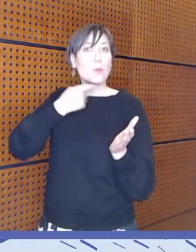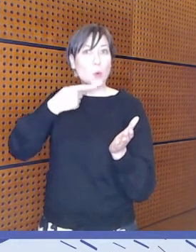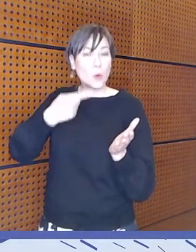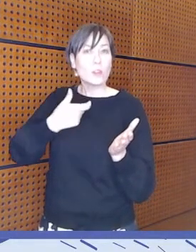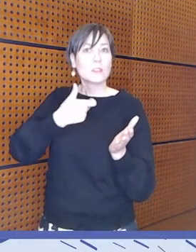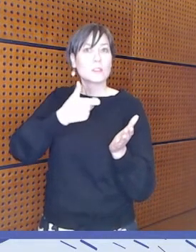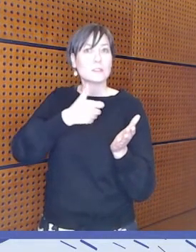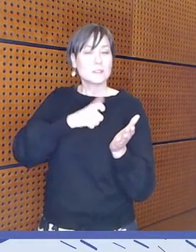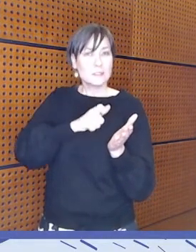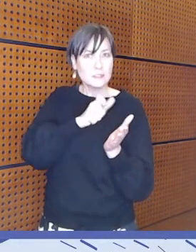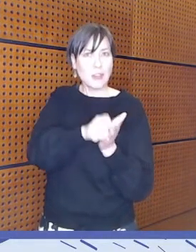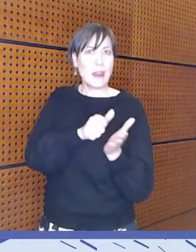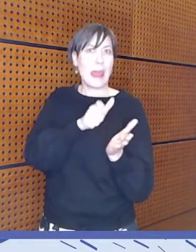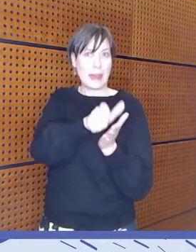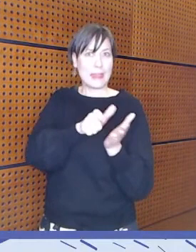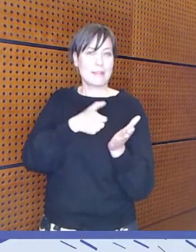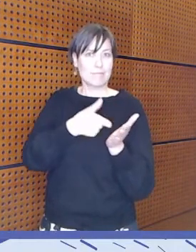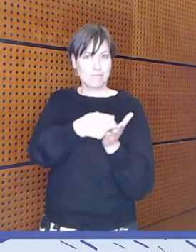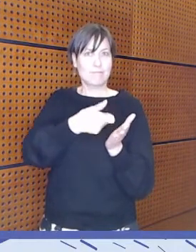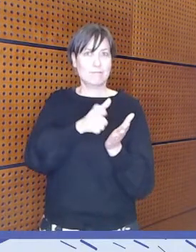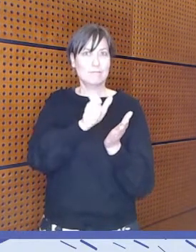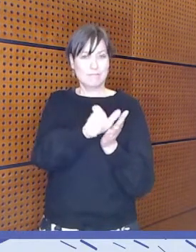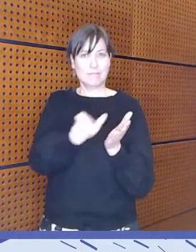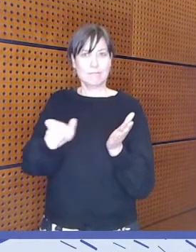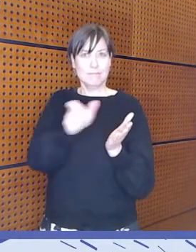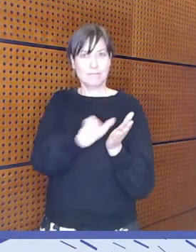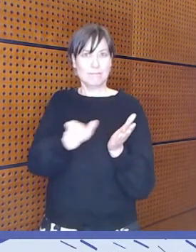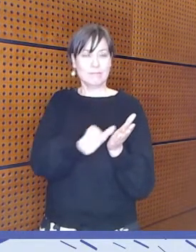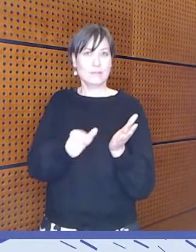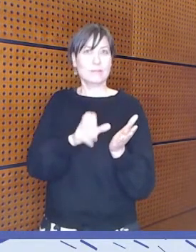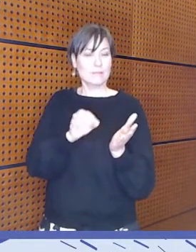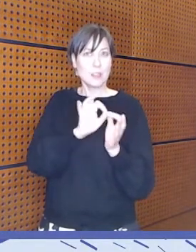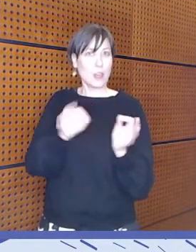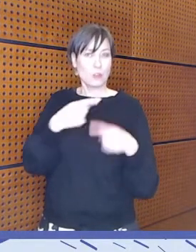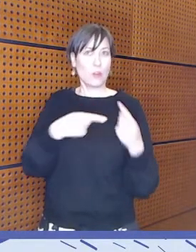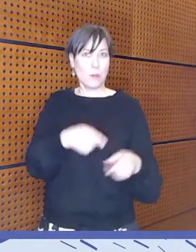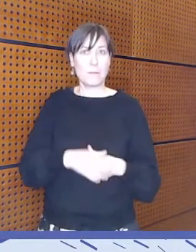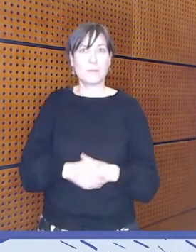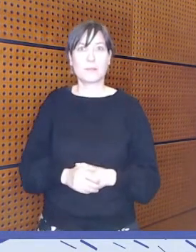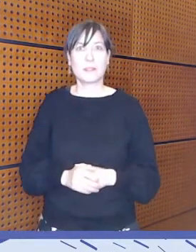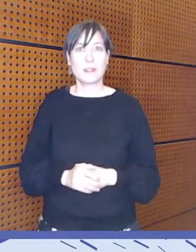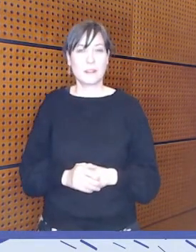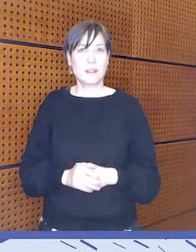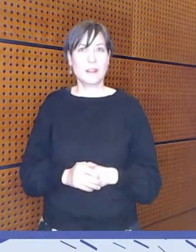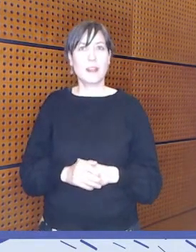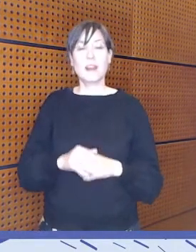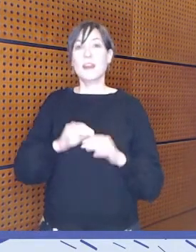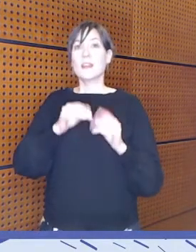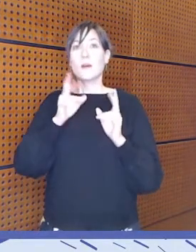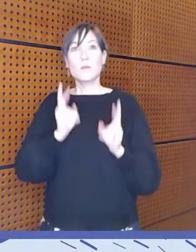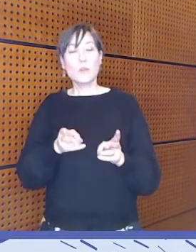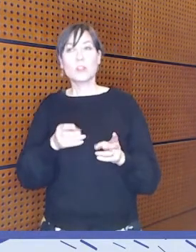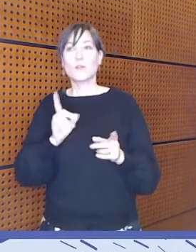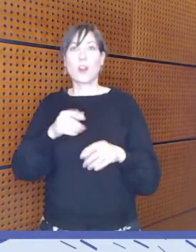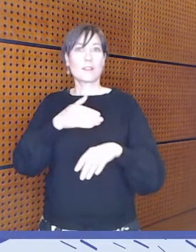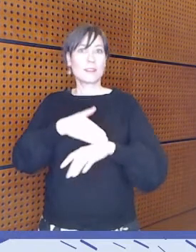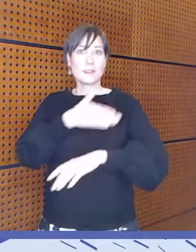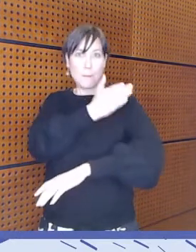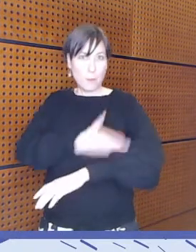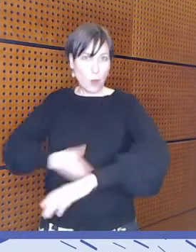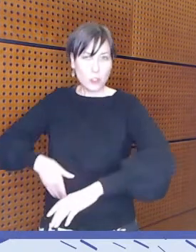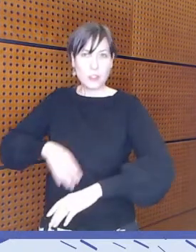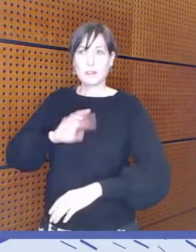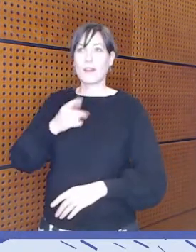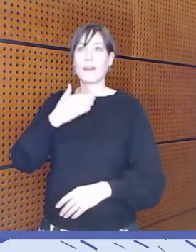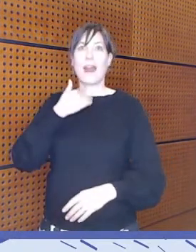hienosti. Kyllä. Ja ihan kuka tahansa meistä voi hyötyä näistä. Meillä voi olla käsipoikki tai voi olla, että